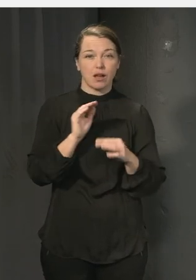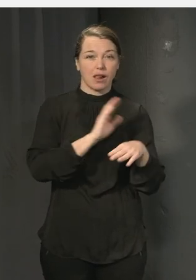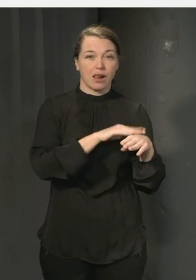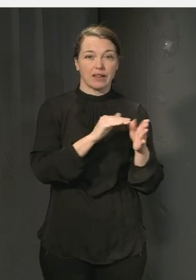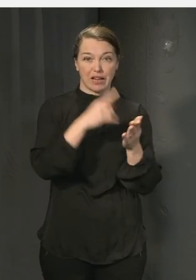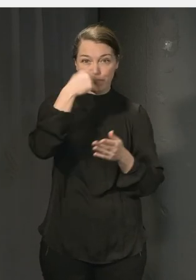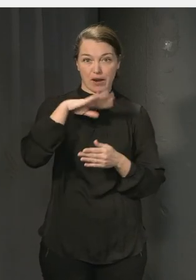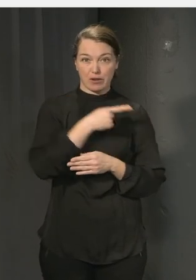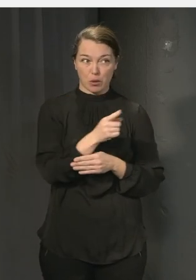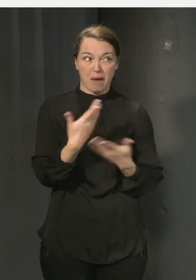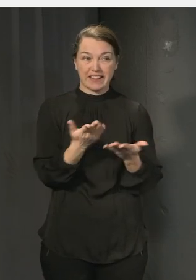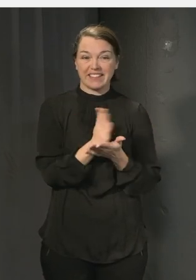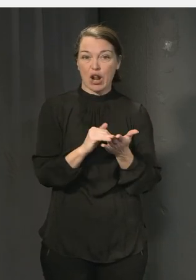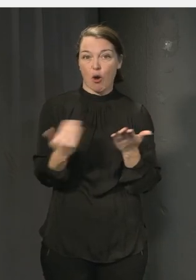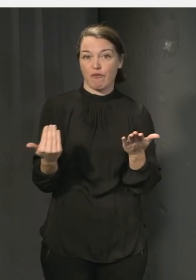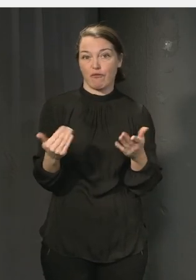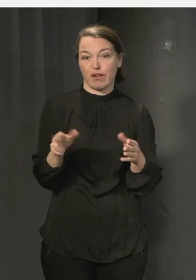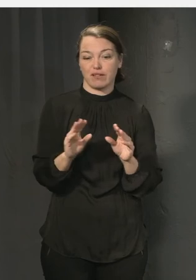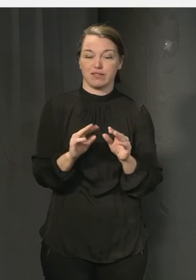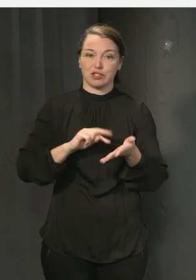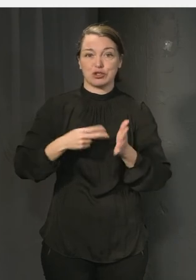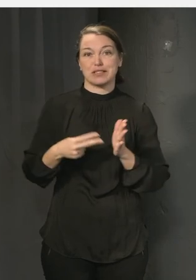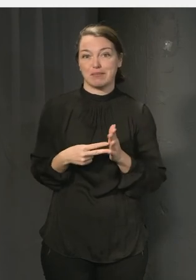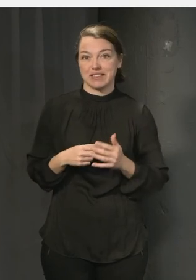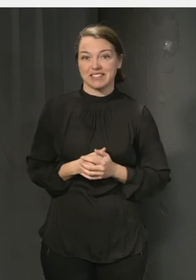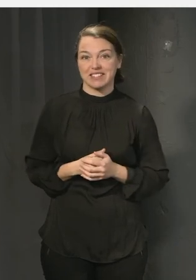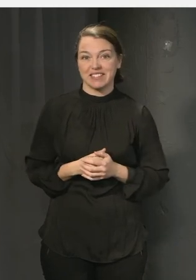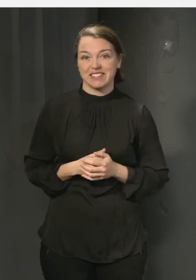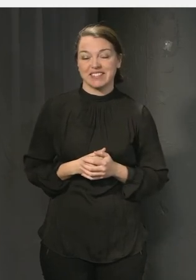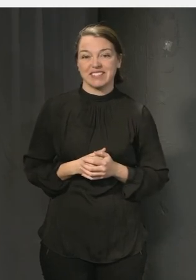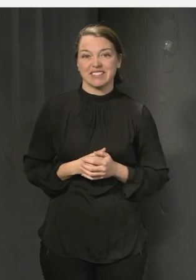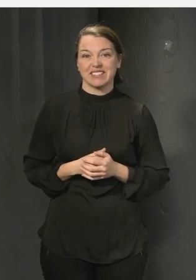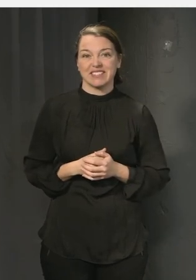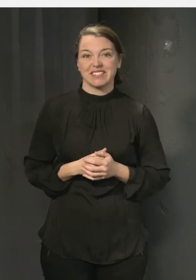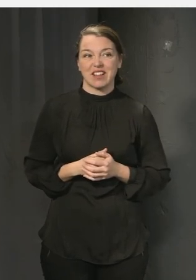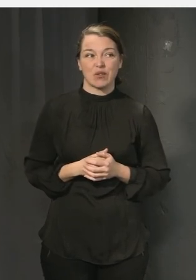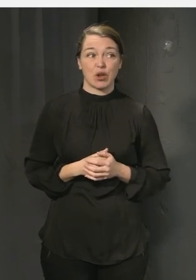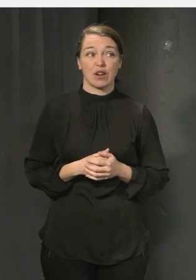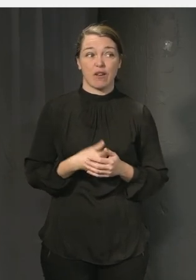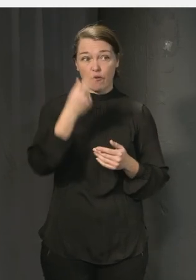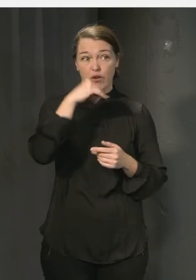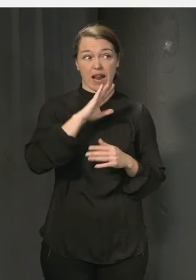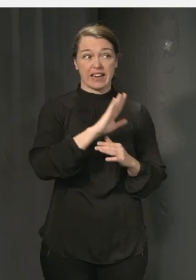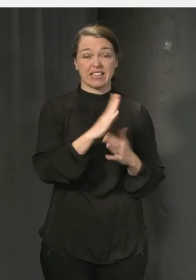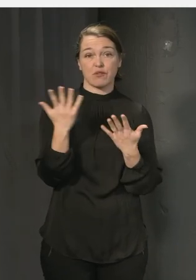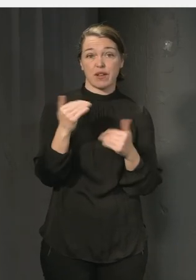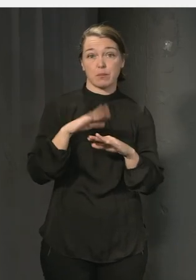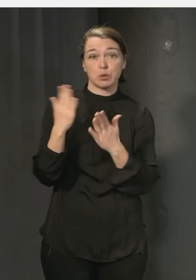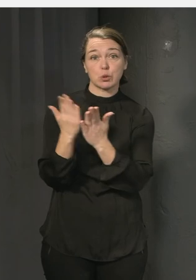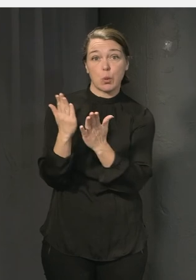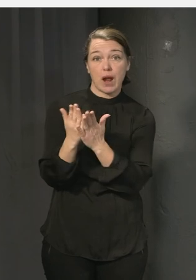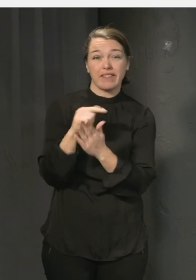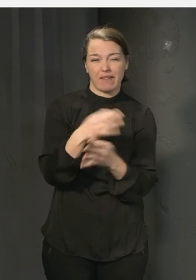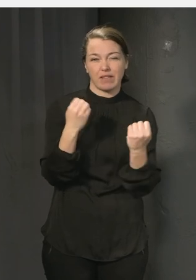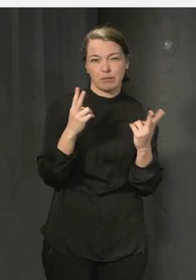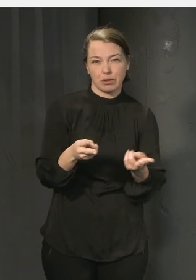är ju också en del i det här systemet det är ju också deras förväntningar på skolan som spelar roll ja och